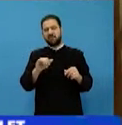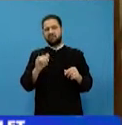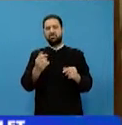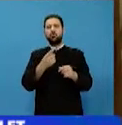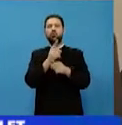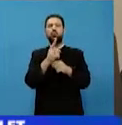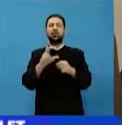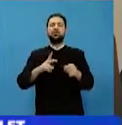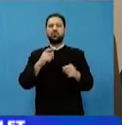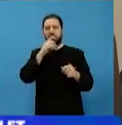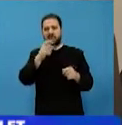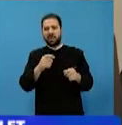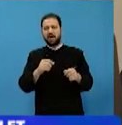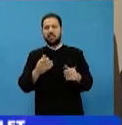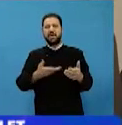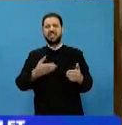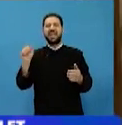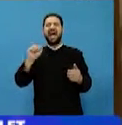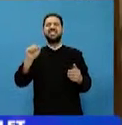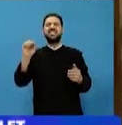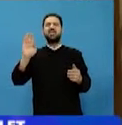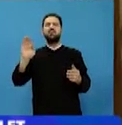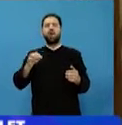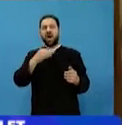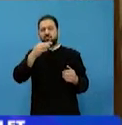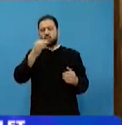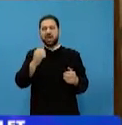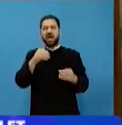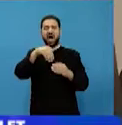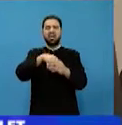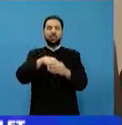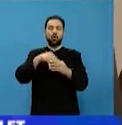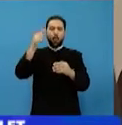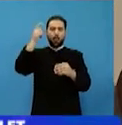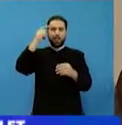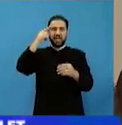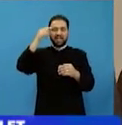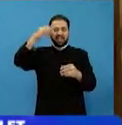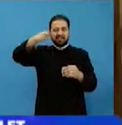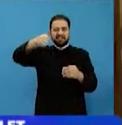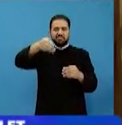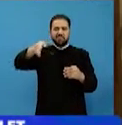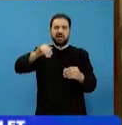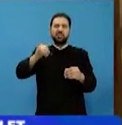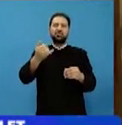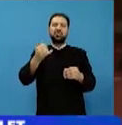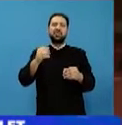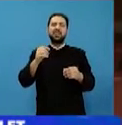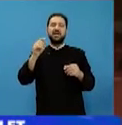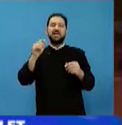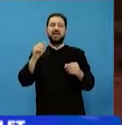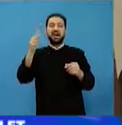vorbă că mintea strâmbă și lucrul drept se strâmbă. În altă parte, pornindu de la această